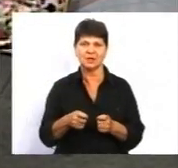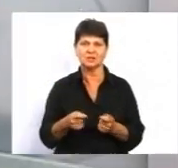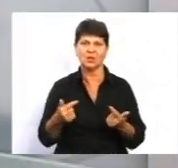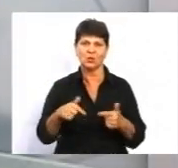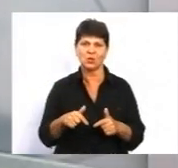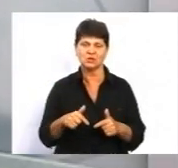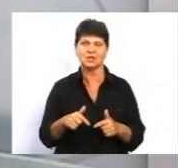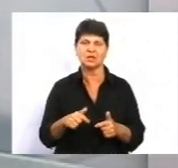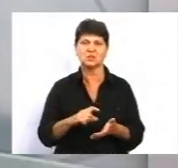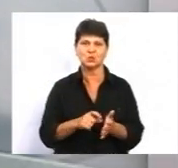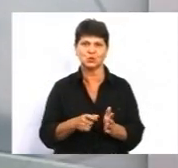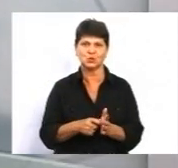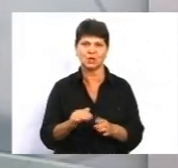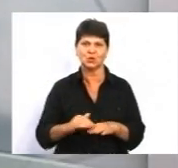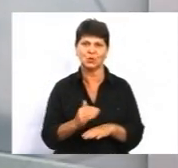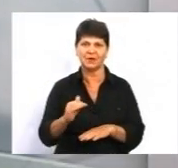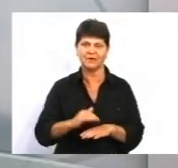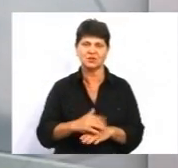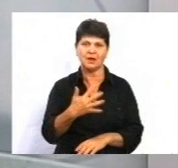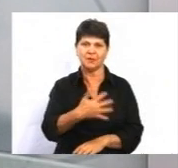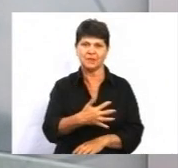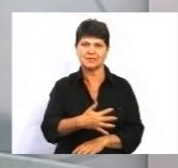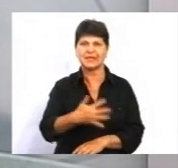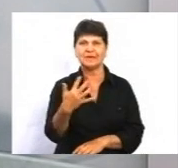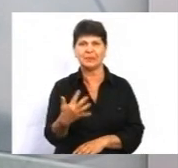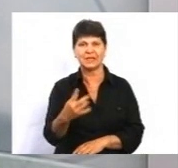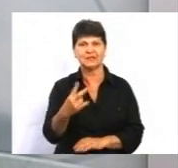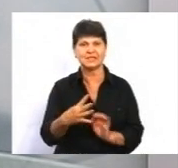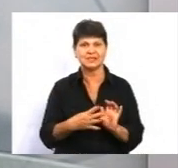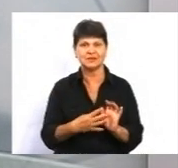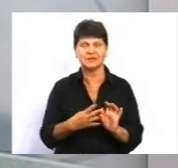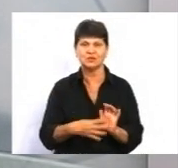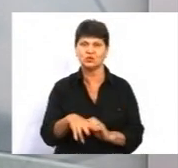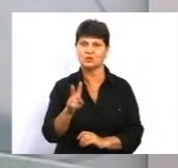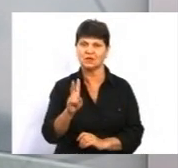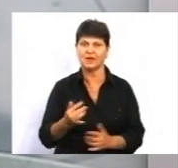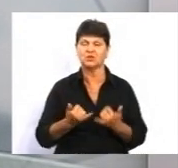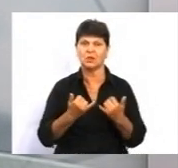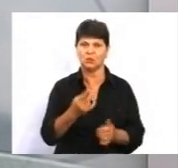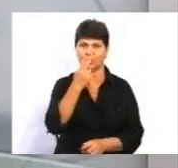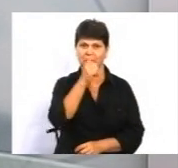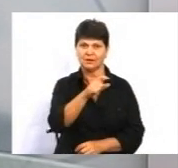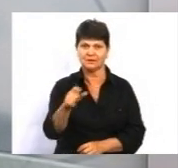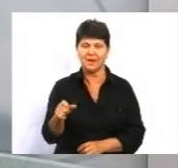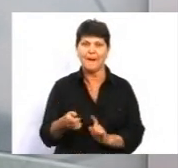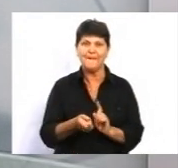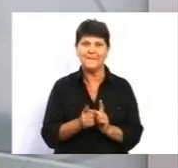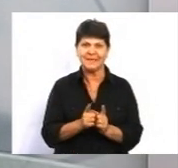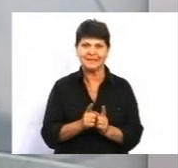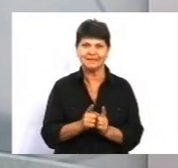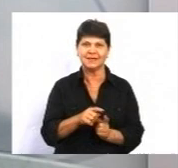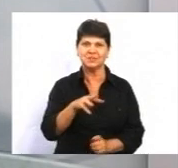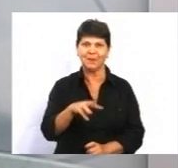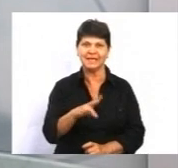-29-92, номер телефону для ваших запитань, шановні глядачі, сурдоперекладачка Галина Дяченко. У селі Сосунка